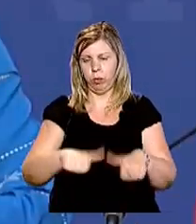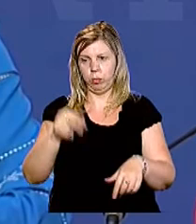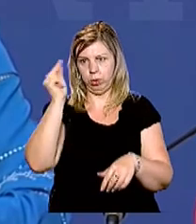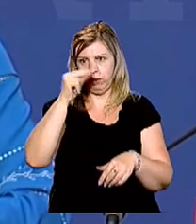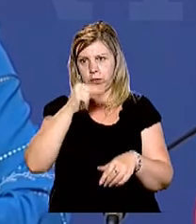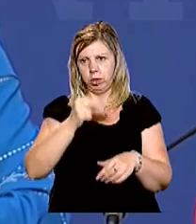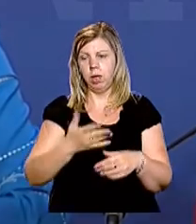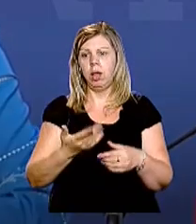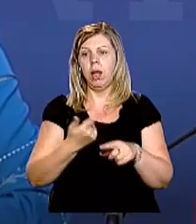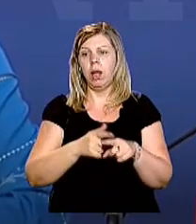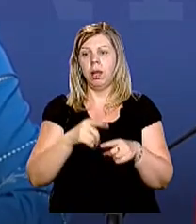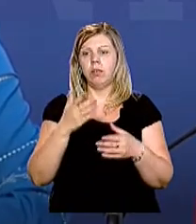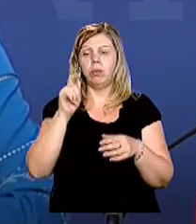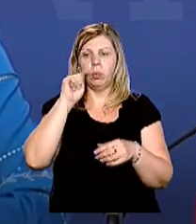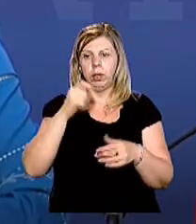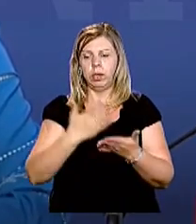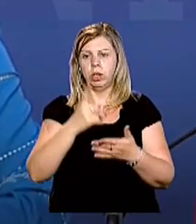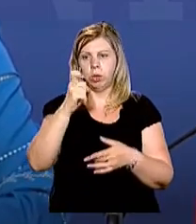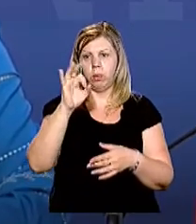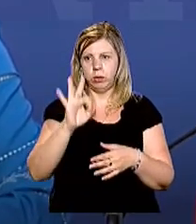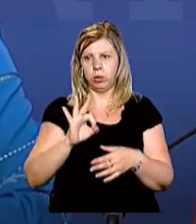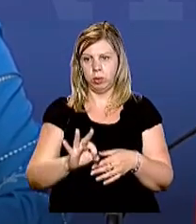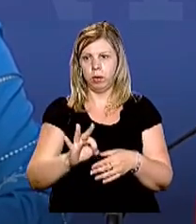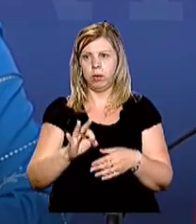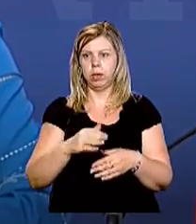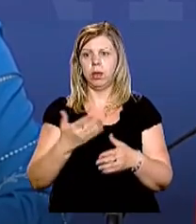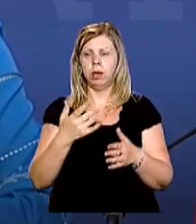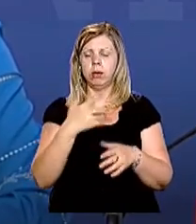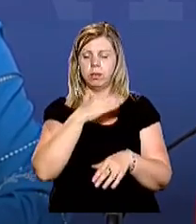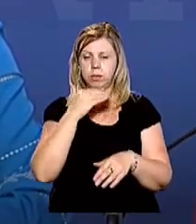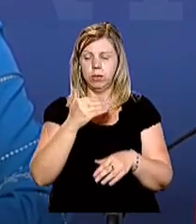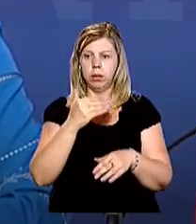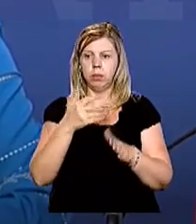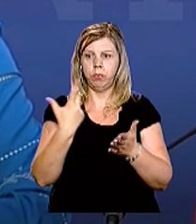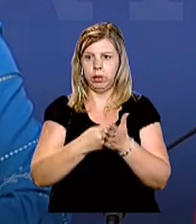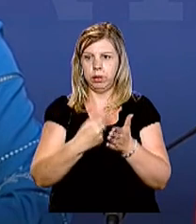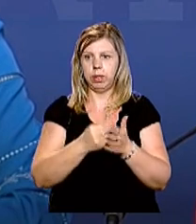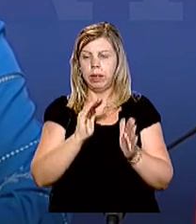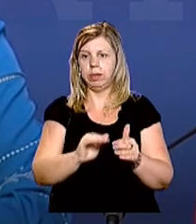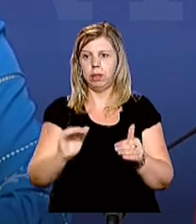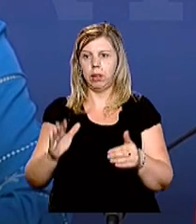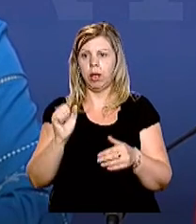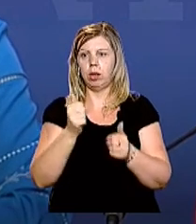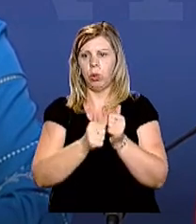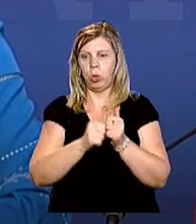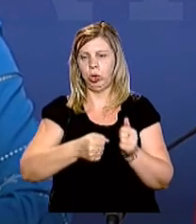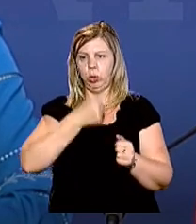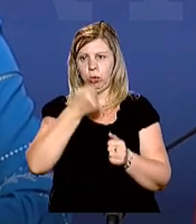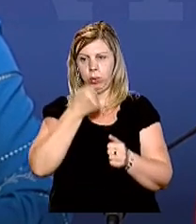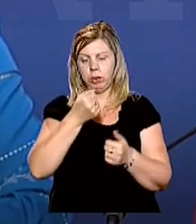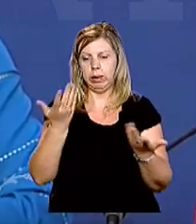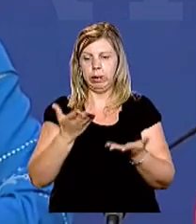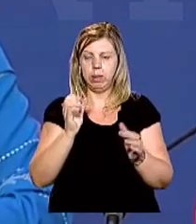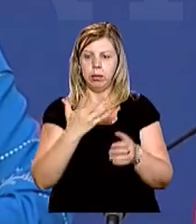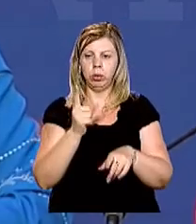навчання. Зараз в Україні є стовідсотково досить вакцин на потребу не лише дітей, але також і дорослих, які